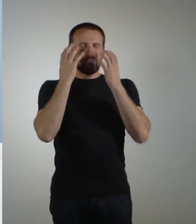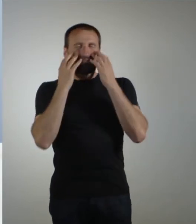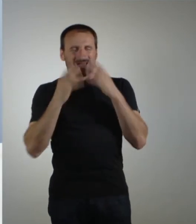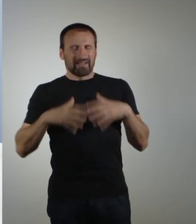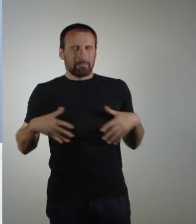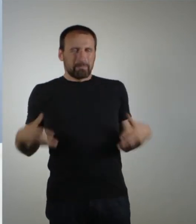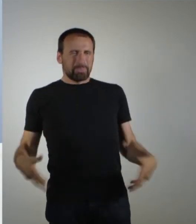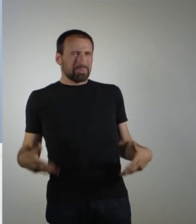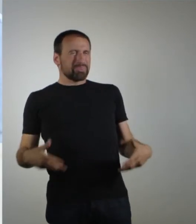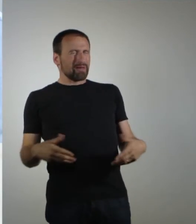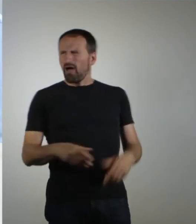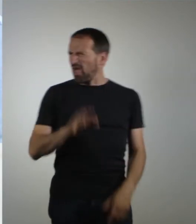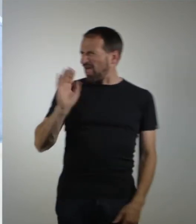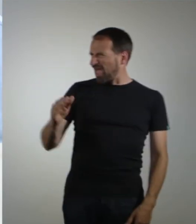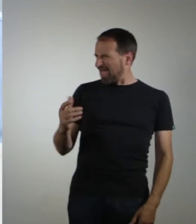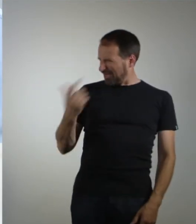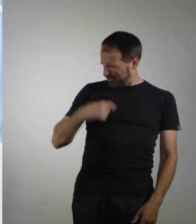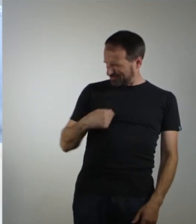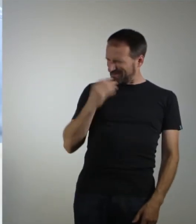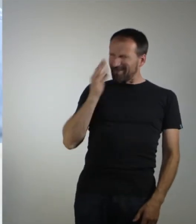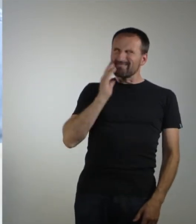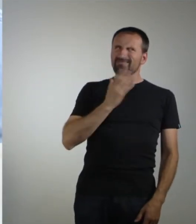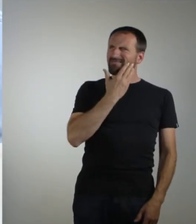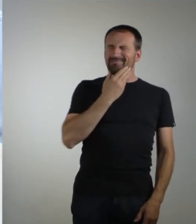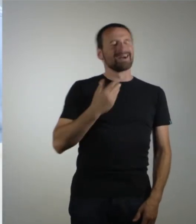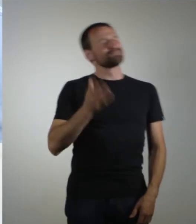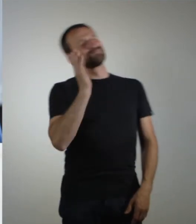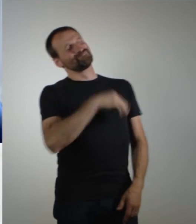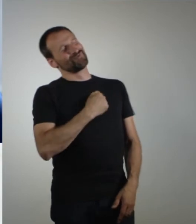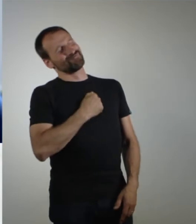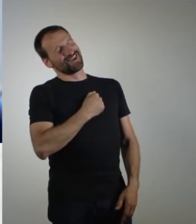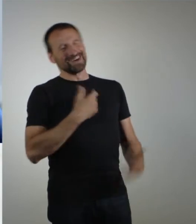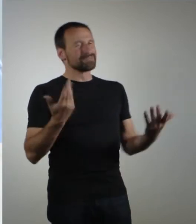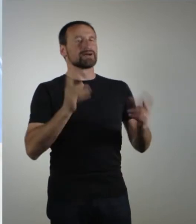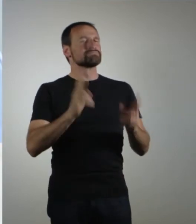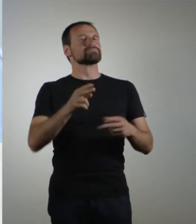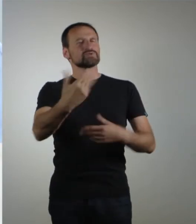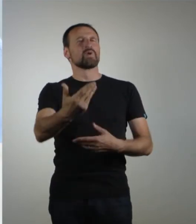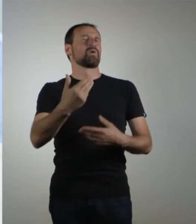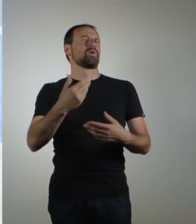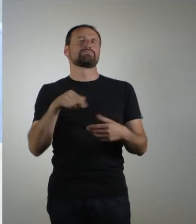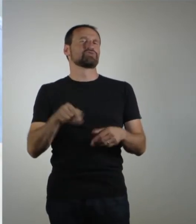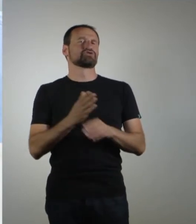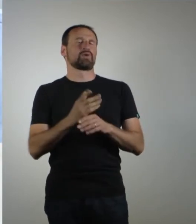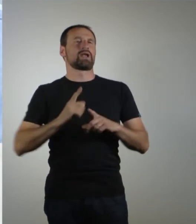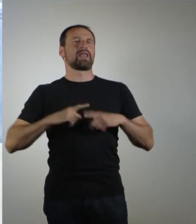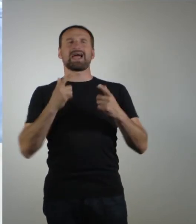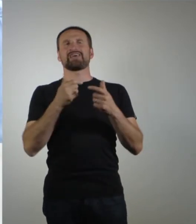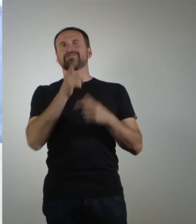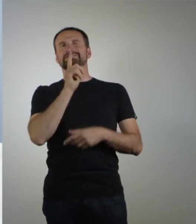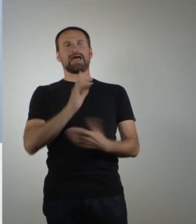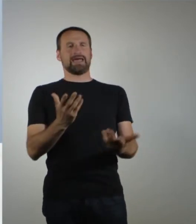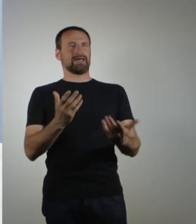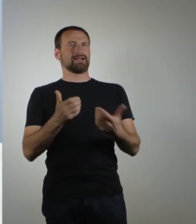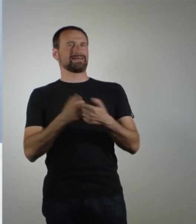Den gibt es so nicht mehr. Also der Gamer ist ein Lifestyle geworden. Das heißt, der Hipster, der Allgemeine, spielt auch Computergames. Das